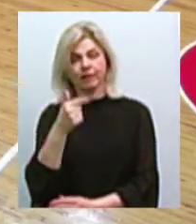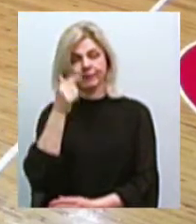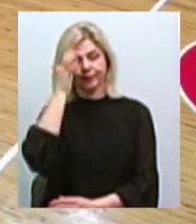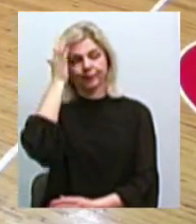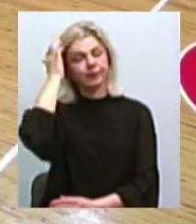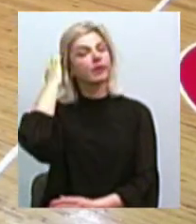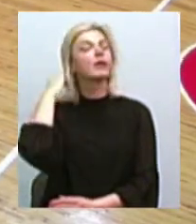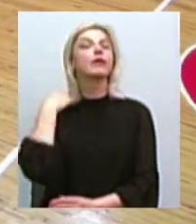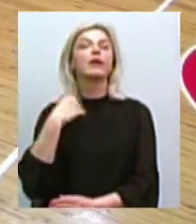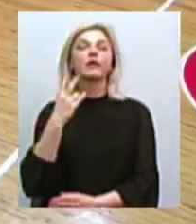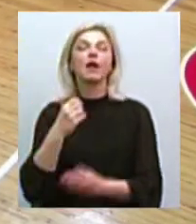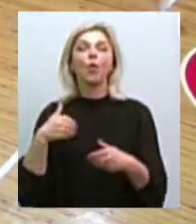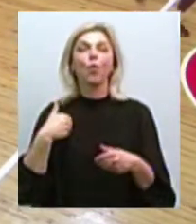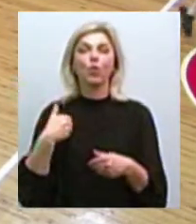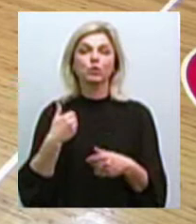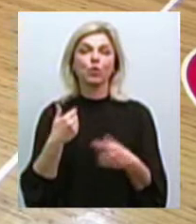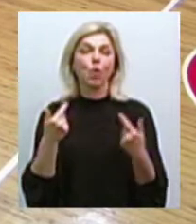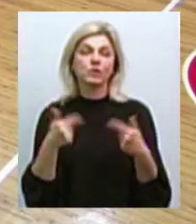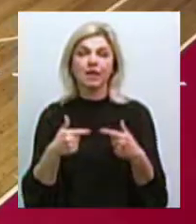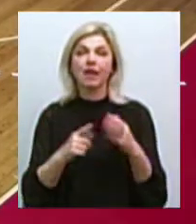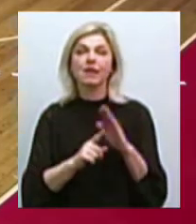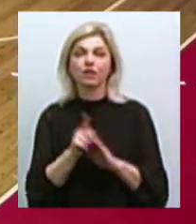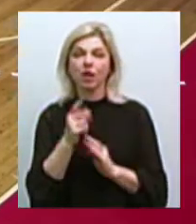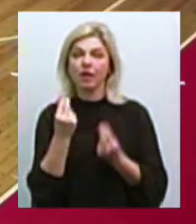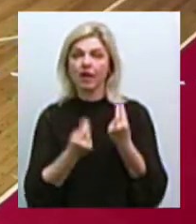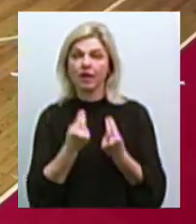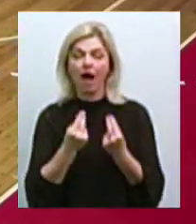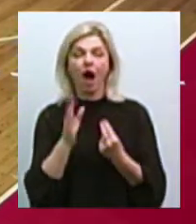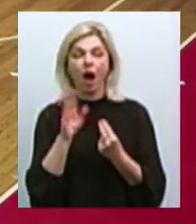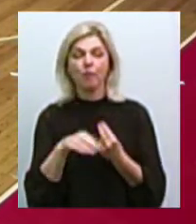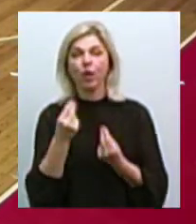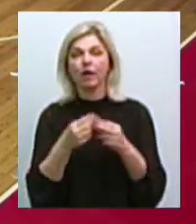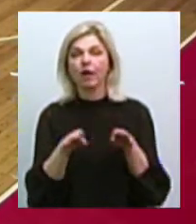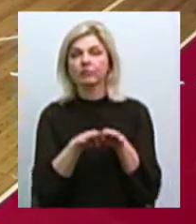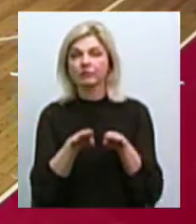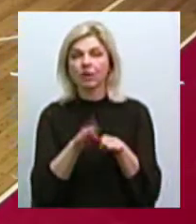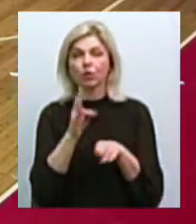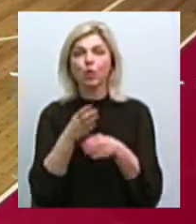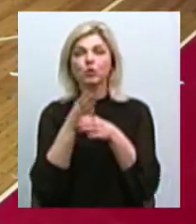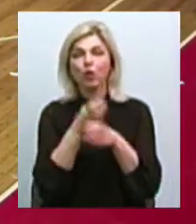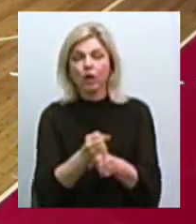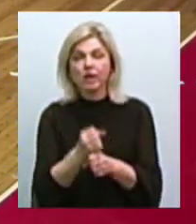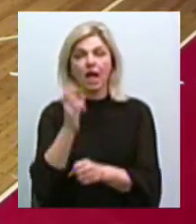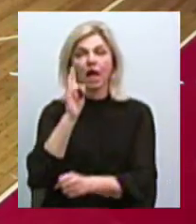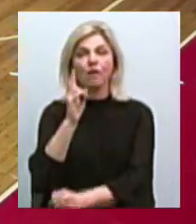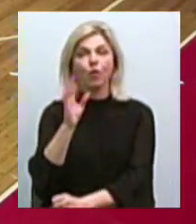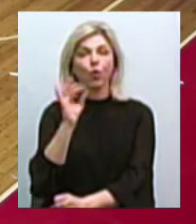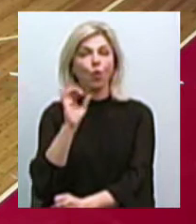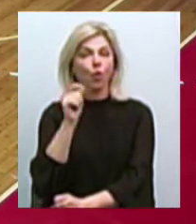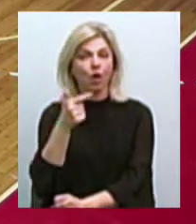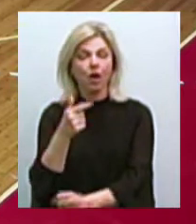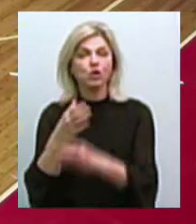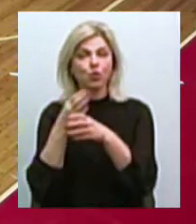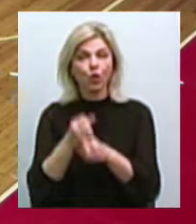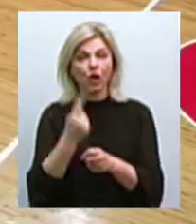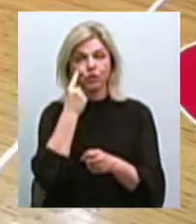– 0,10 на користь гостей. Після цього господарі гру вирівняли, але скоротити рахунок криворізцям не вдалося. Підсумок чверті – 13